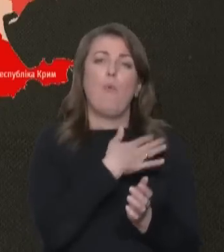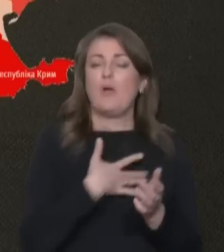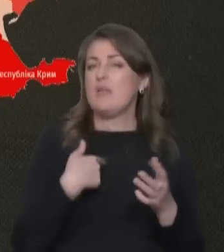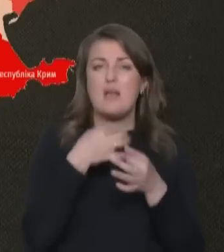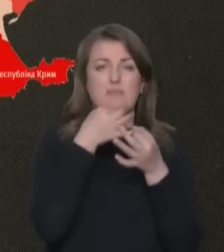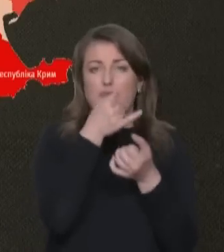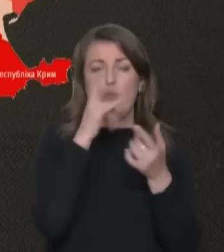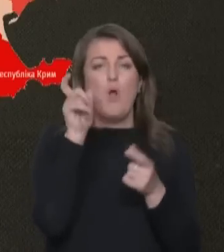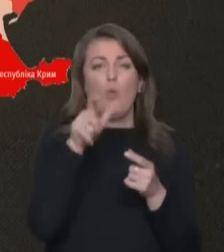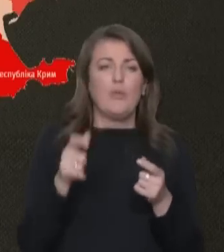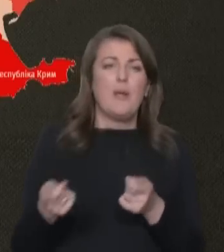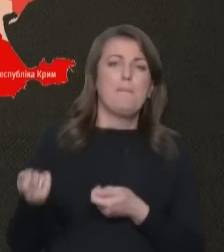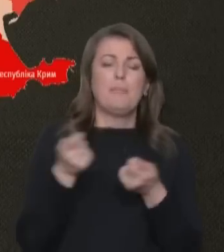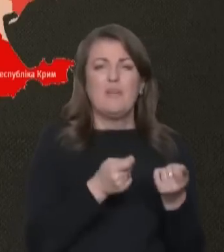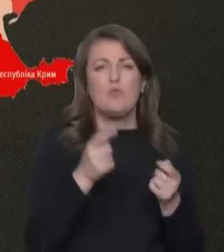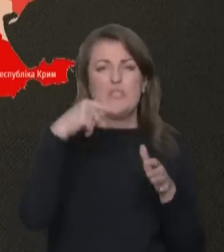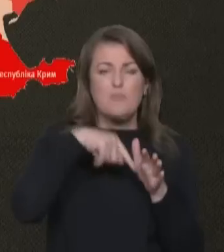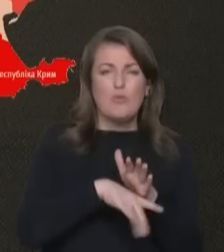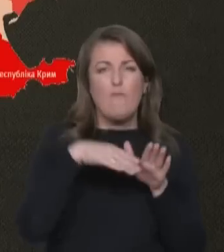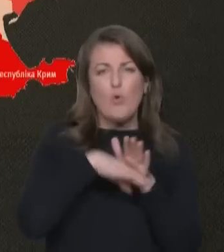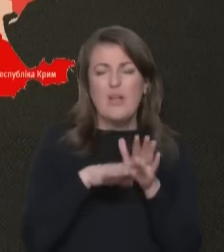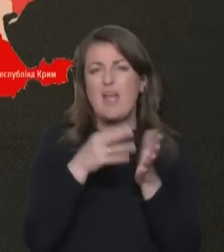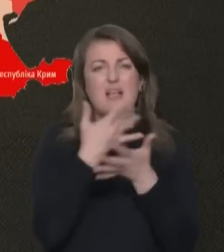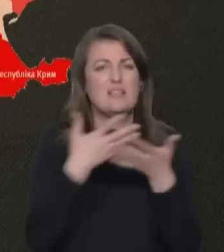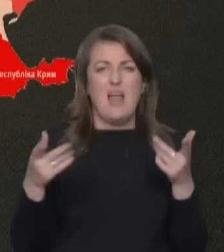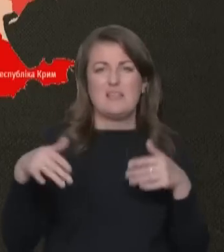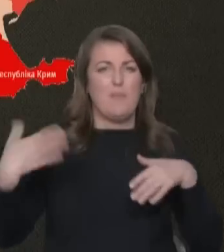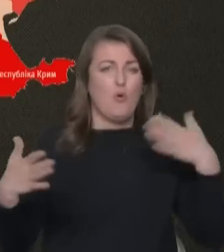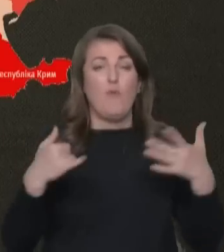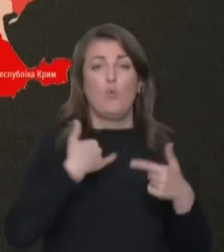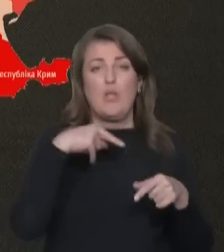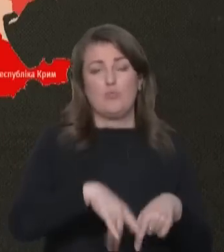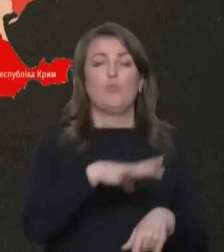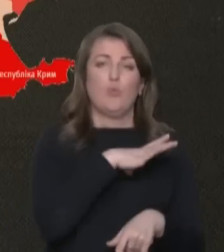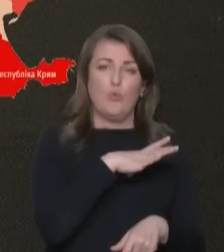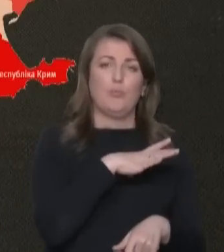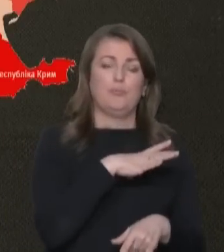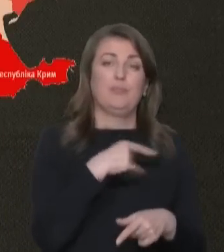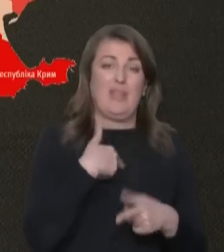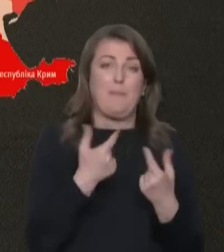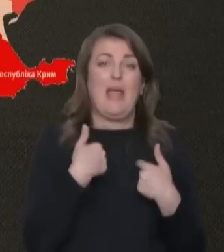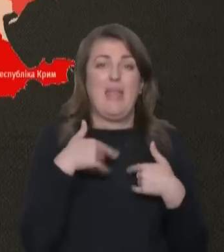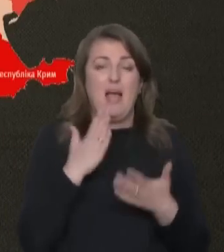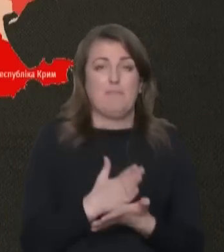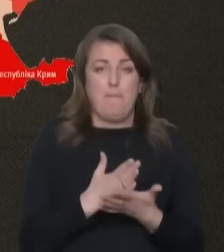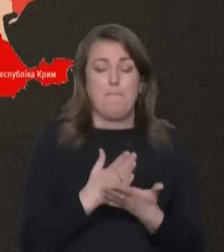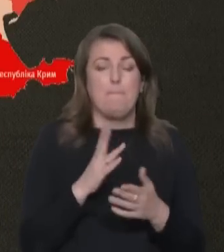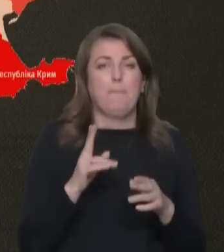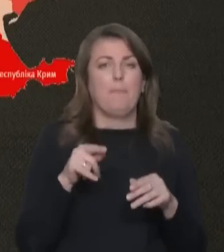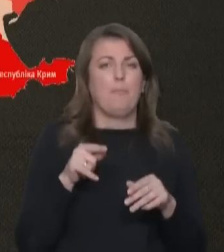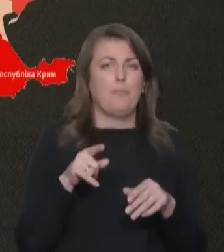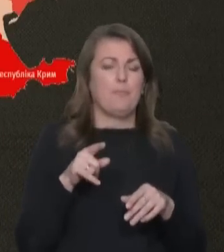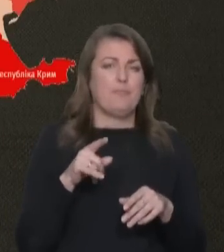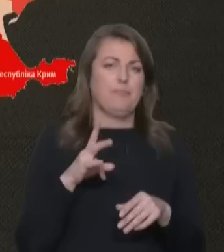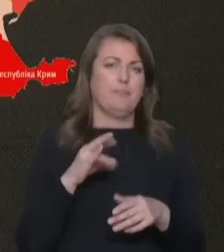називати не можу, бо людей спускали в окриття з різних боків. У нас тут було, там де я безпосередньо перебуваю,